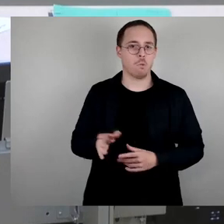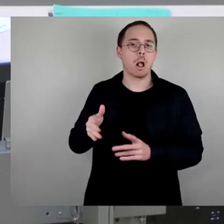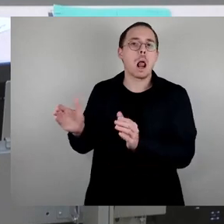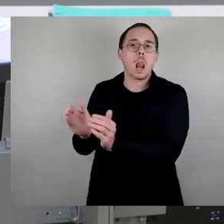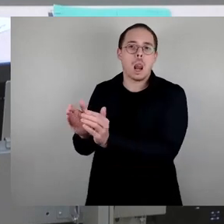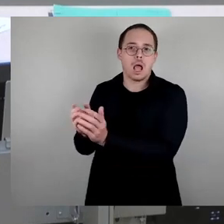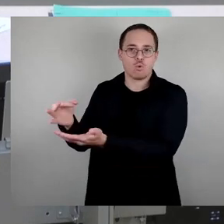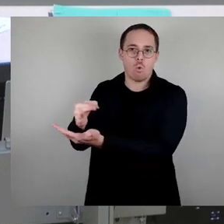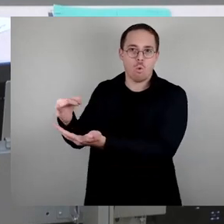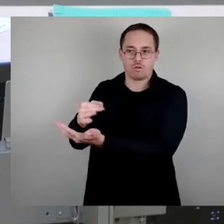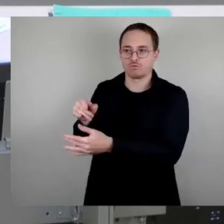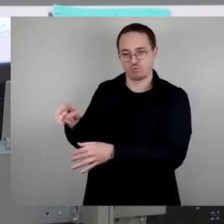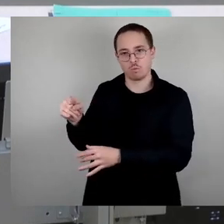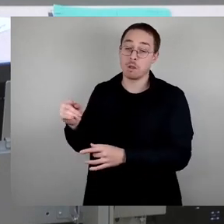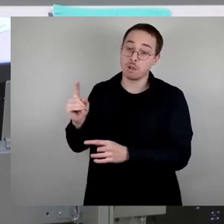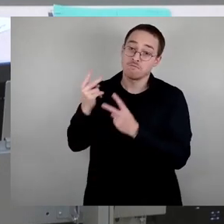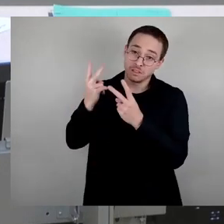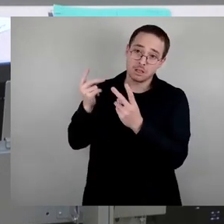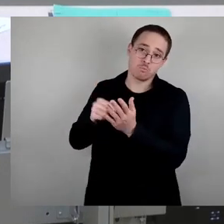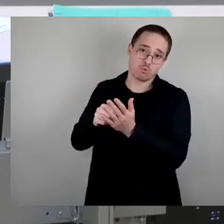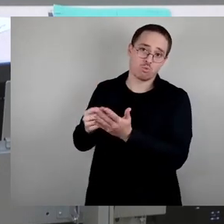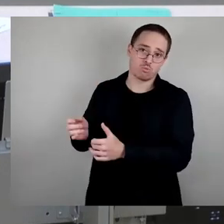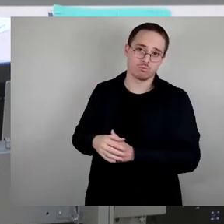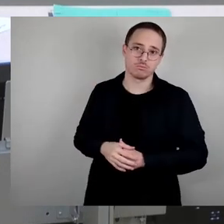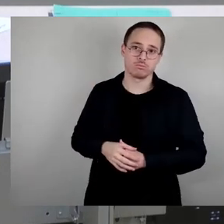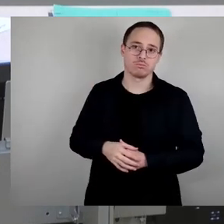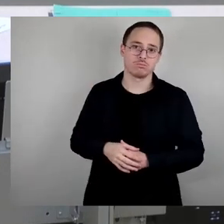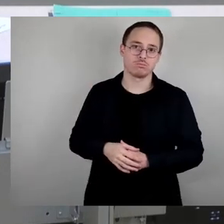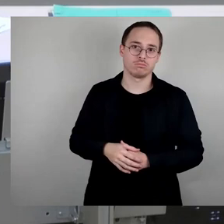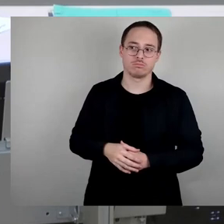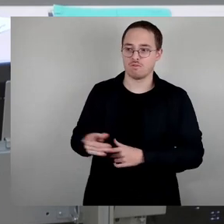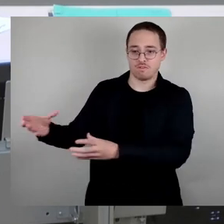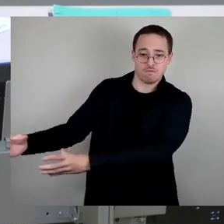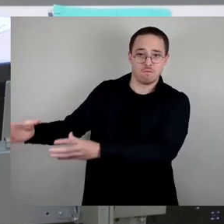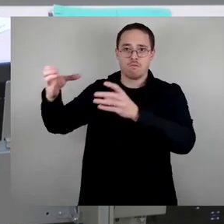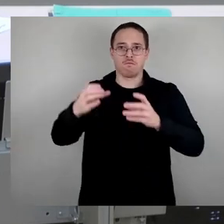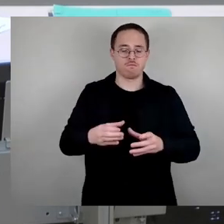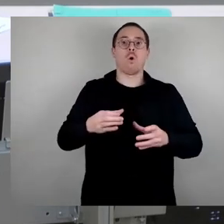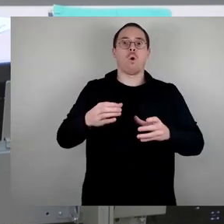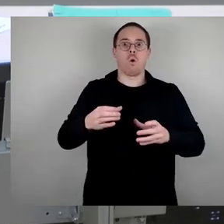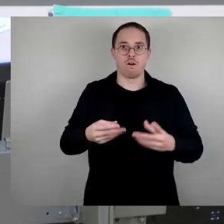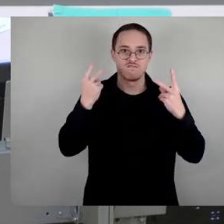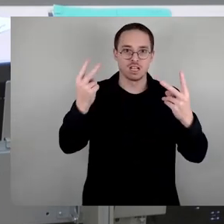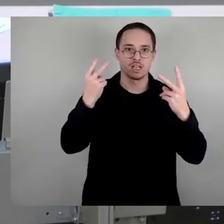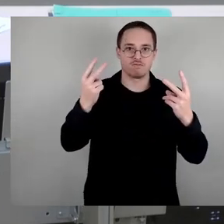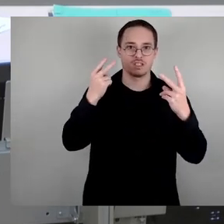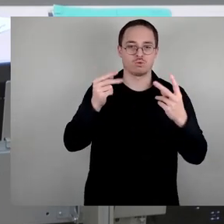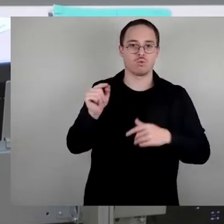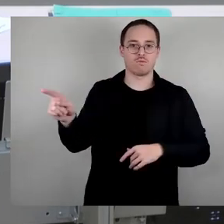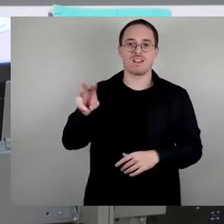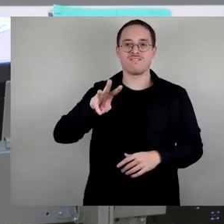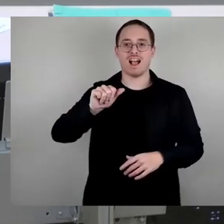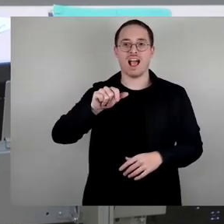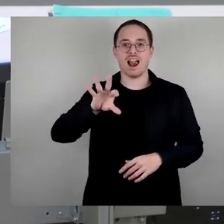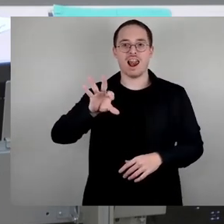regionaler Bedeutung ist dann zum Wallfahrtsort gemacht worden und hat das Gedenken, was bis dahin stattgefunden hat am